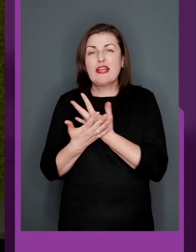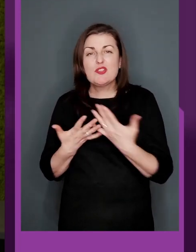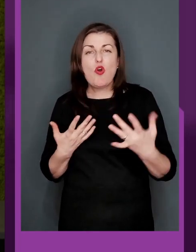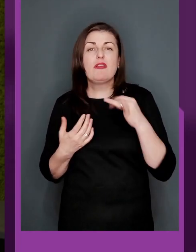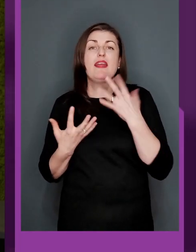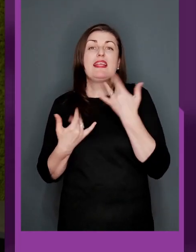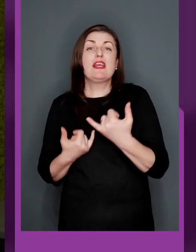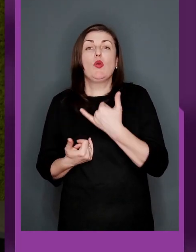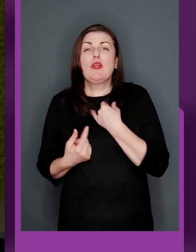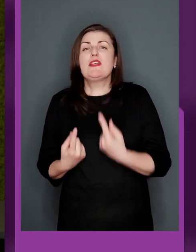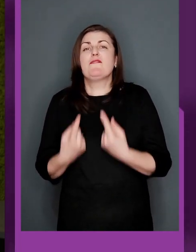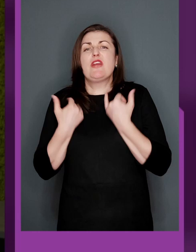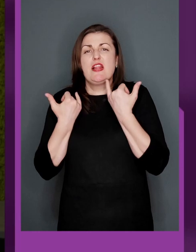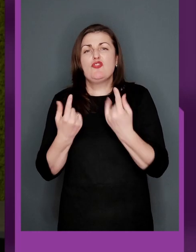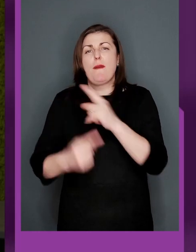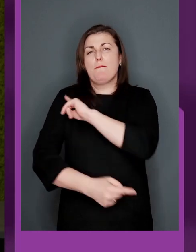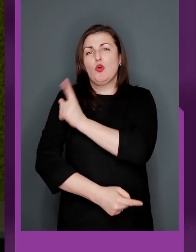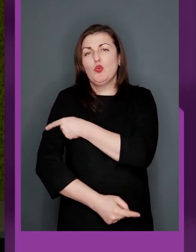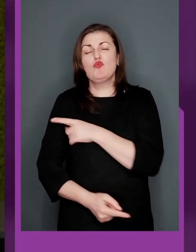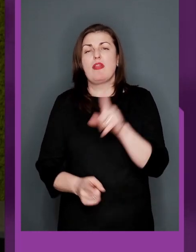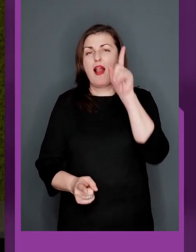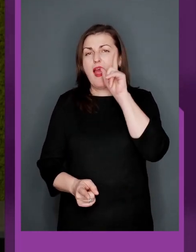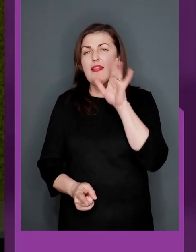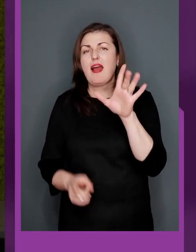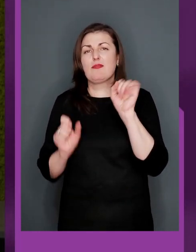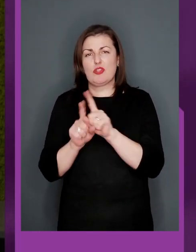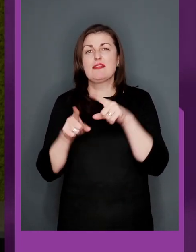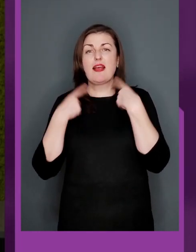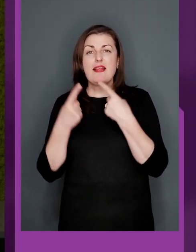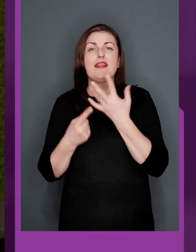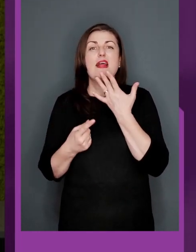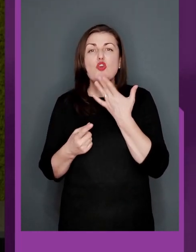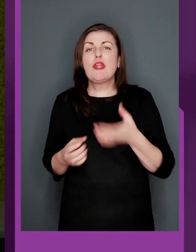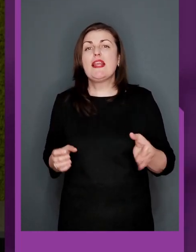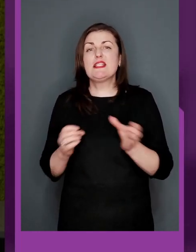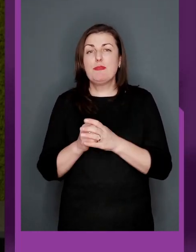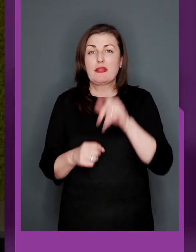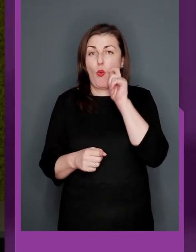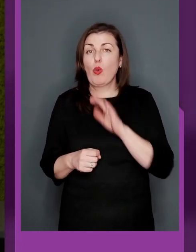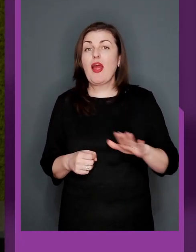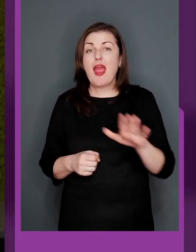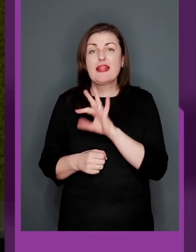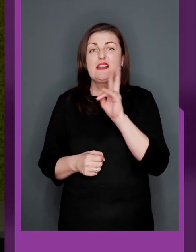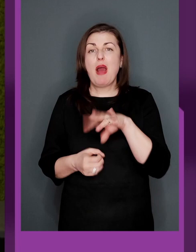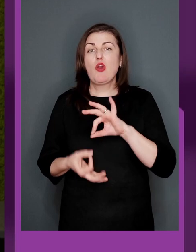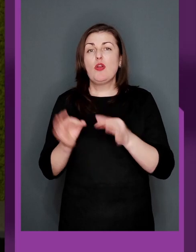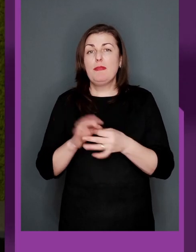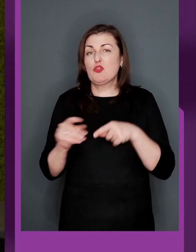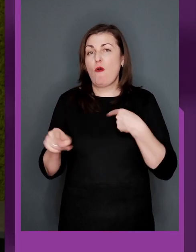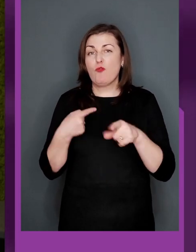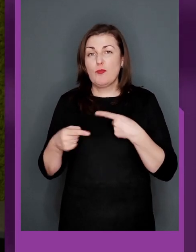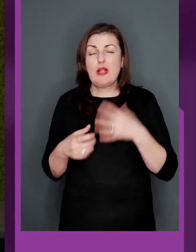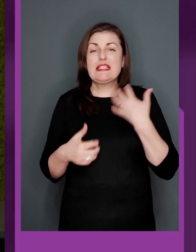різновидів і наскільки в нас велична, потужна та легендарна, можна навіть сказати, національна збірна України з